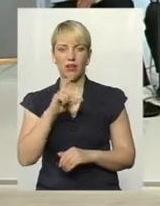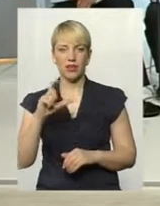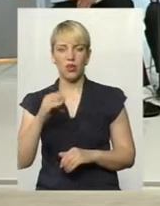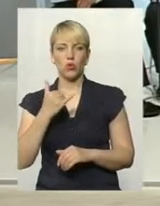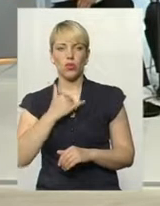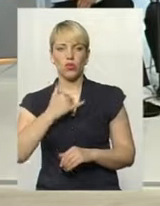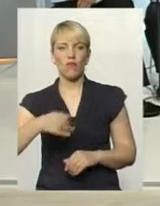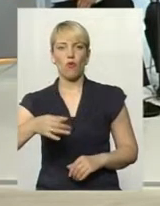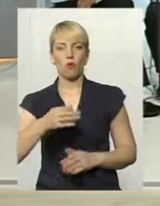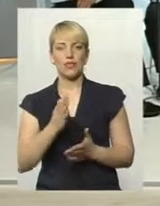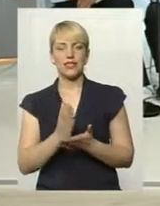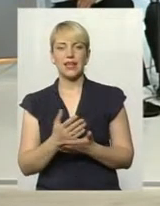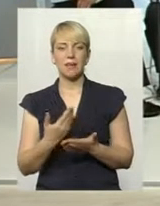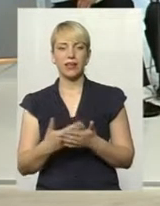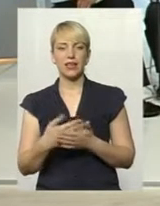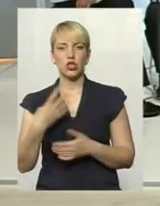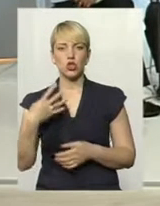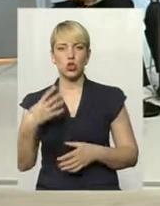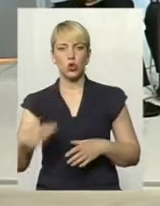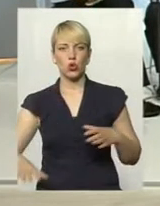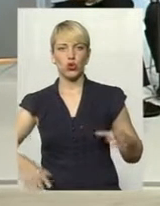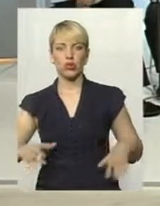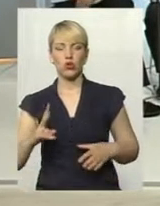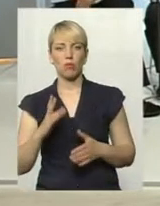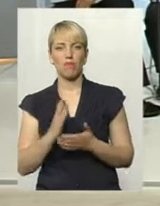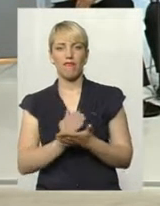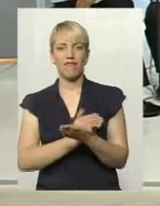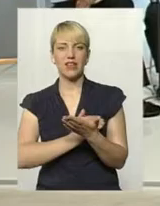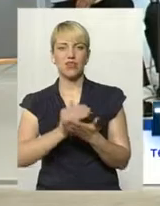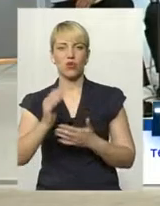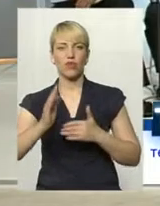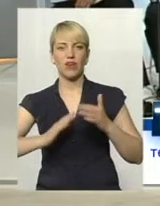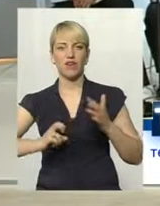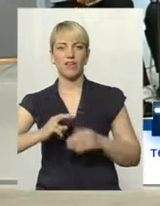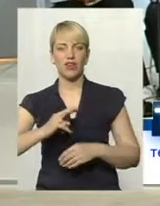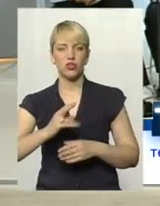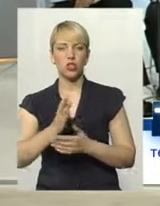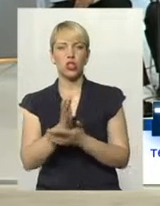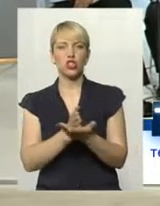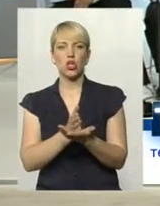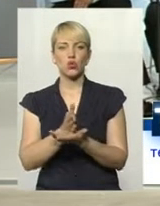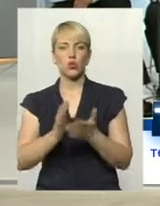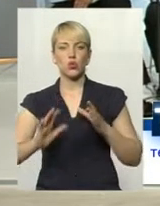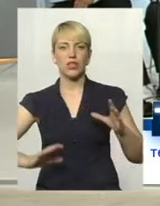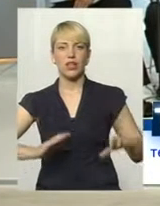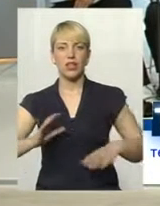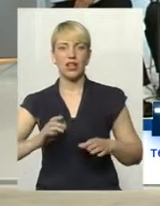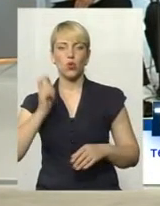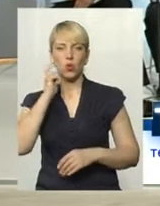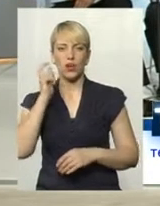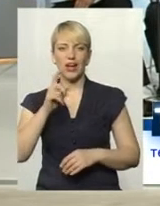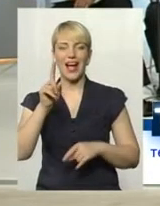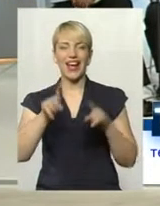області на сьогодні біля 40 тренерів, які мають високу кваліфікацію, заслужений тренер України, а дехто ще й Радянського Союзу.